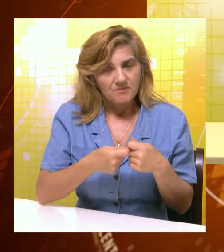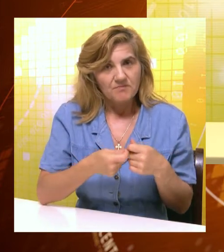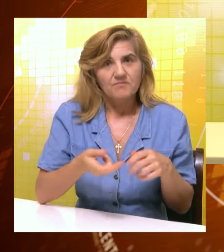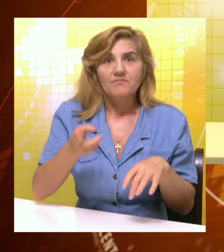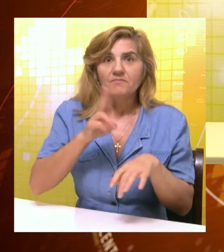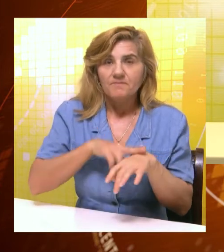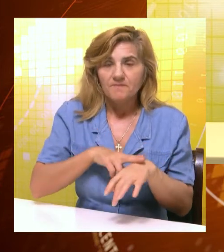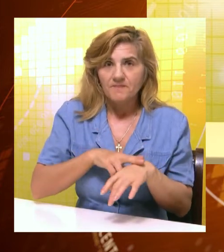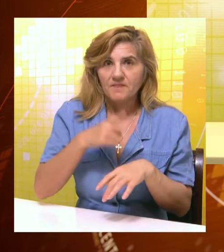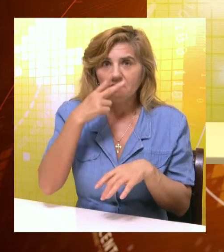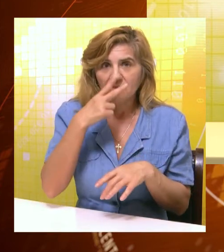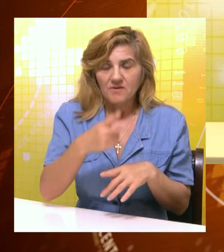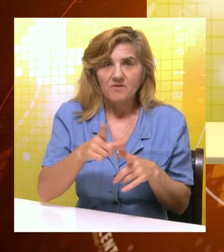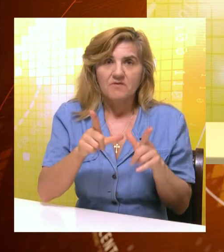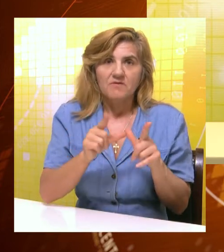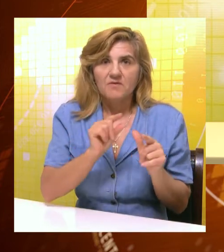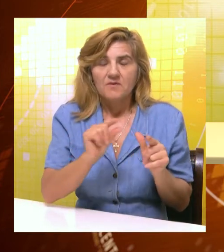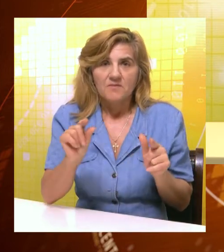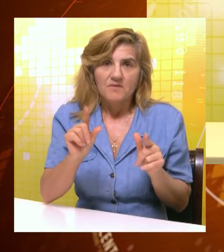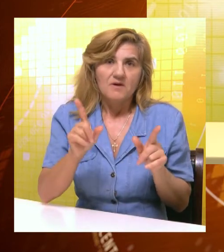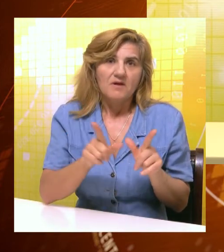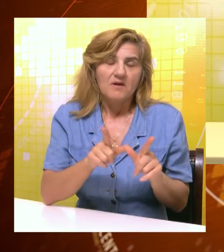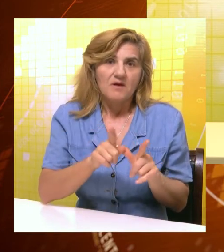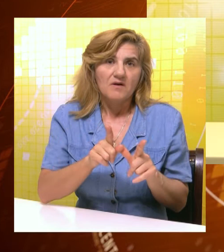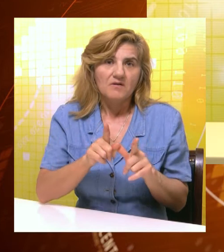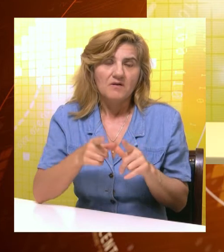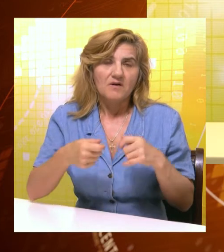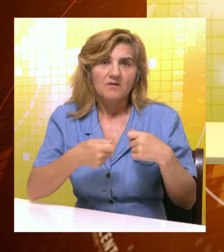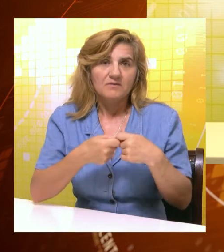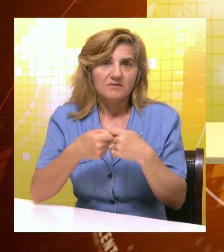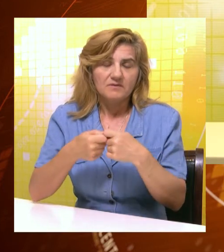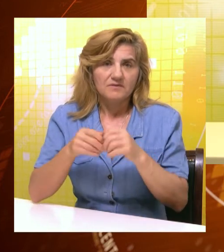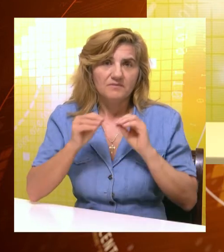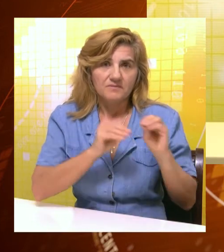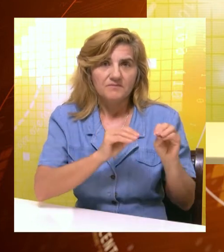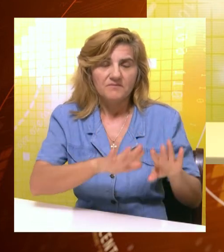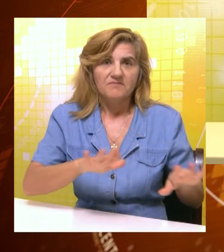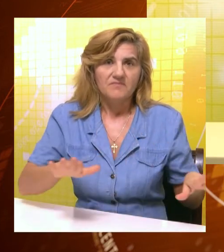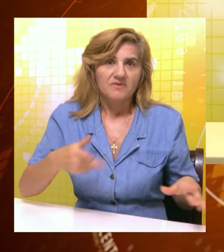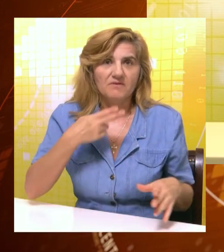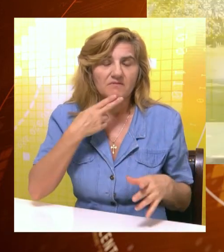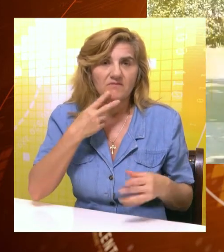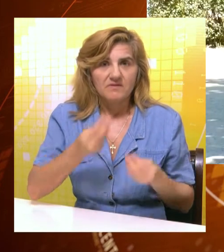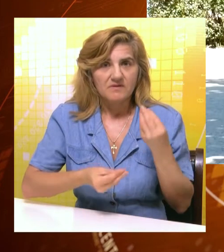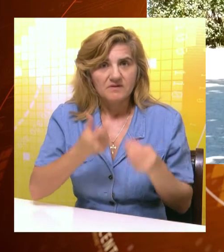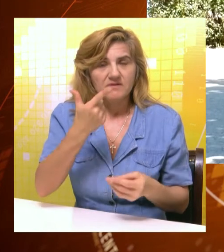akcenat bi trebalo staviti na neformalno obrazovanje, a Kancelarija za mlade nudi letnje kreativne radionice.